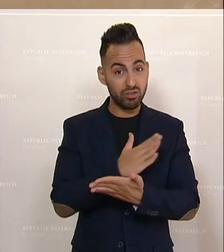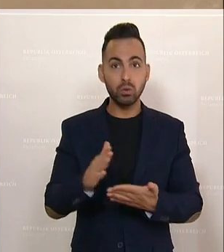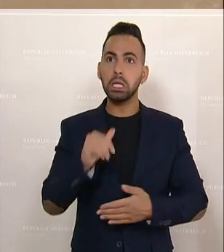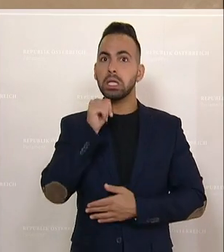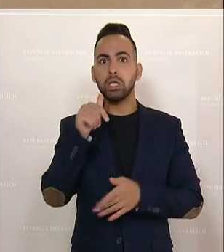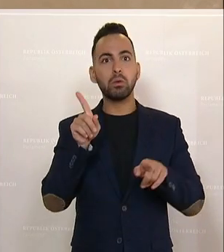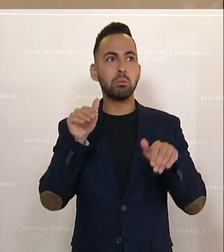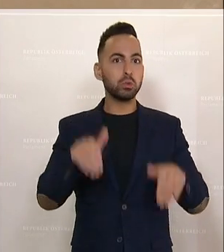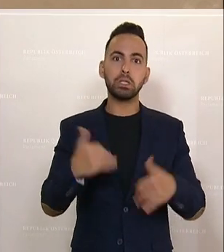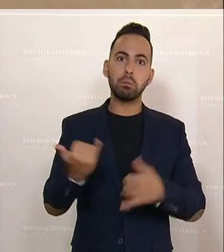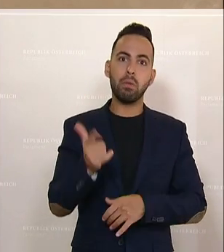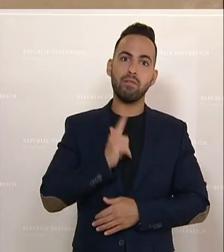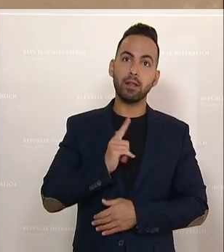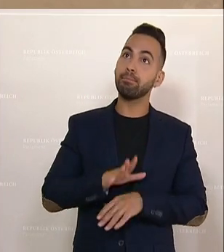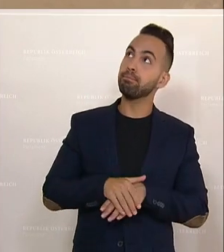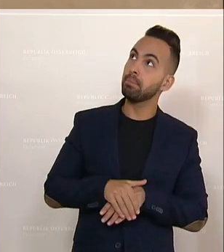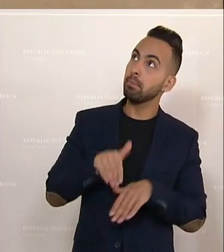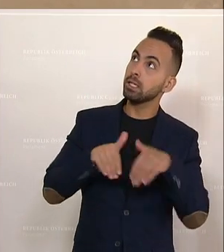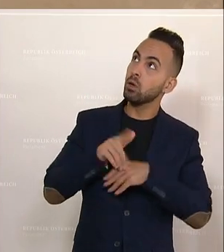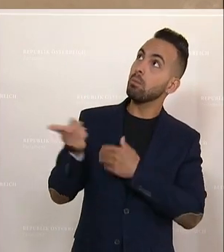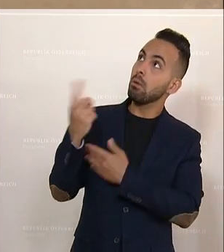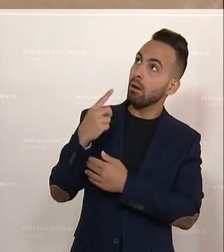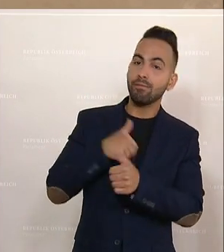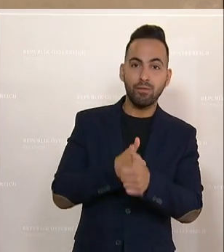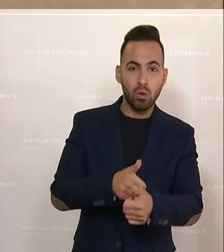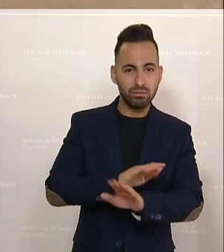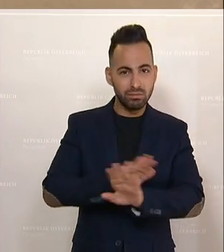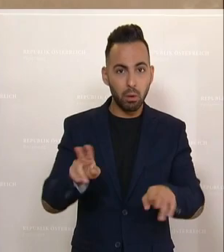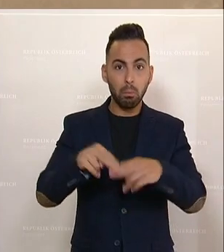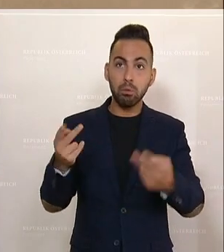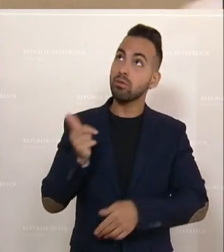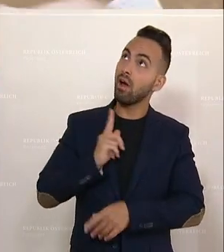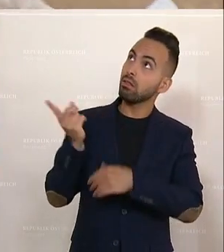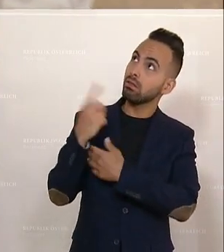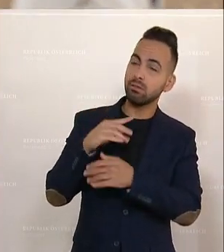nicht immer nur darauf warten müssen, was das Ministerium oder der Bund vorgibt. Dank.